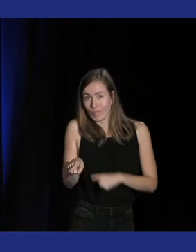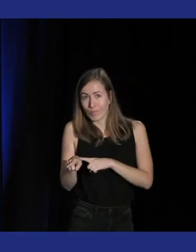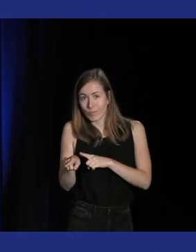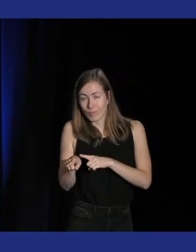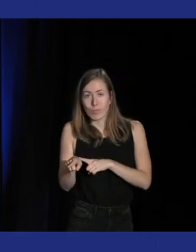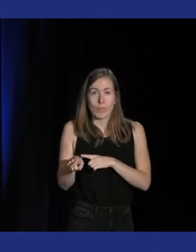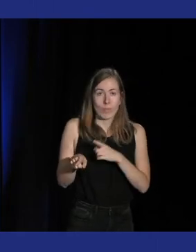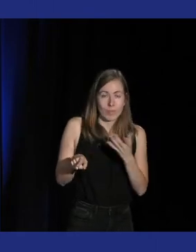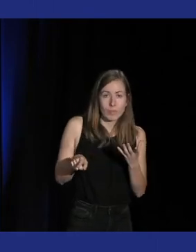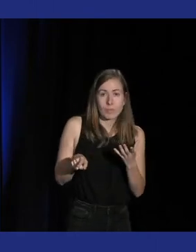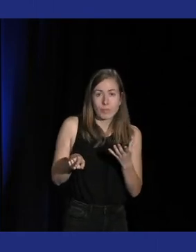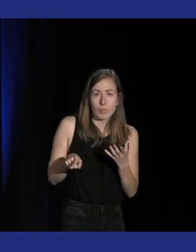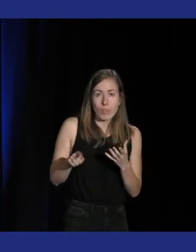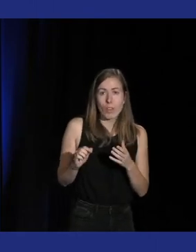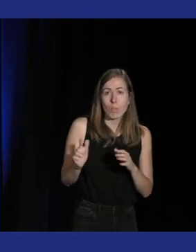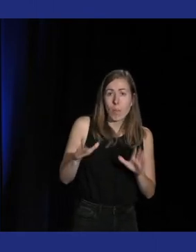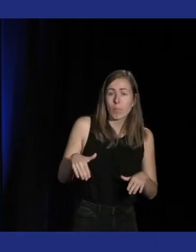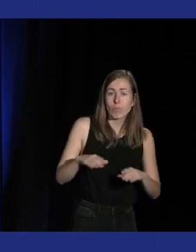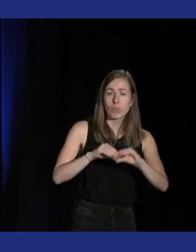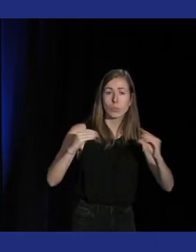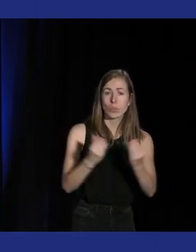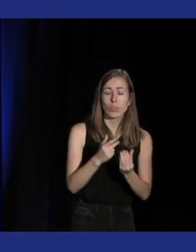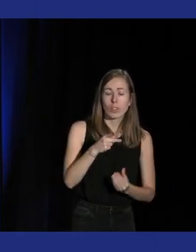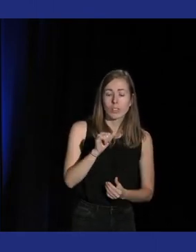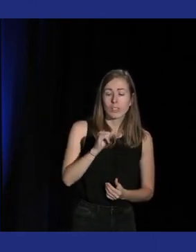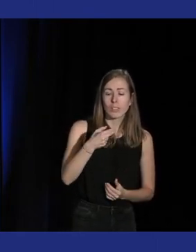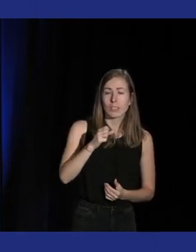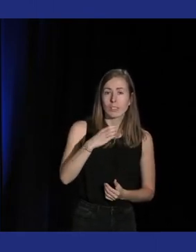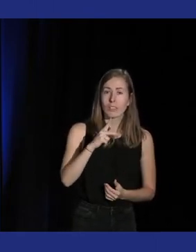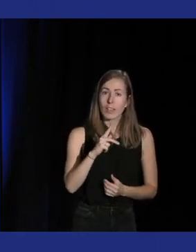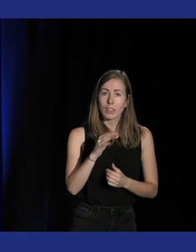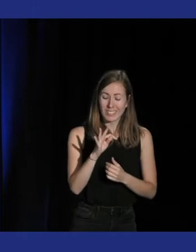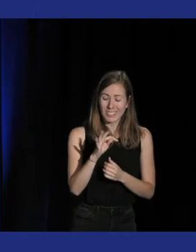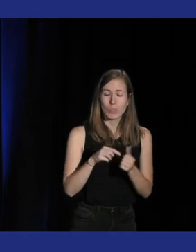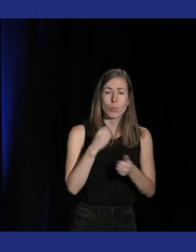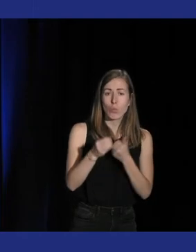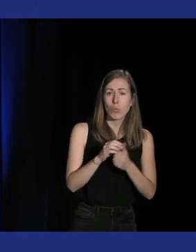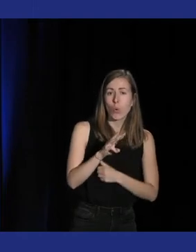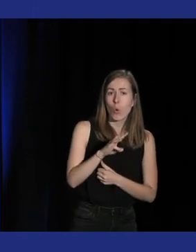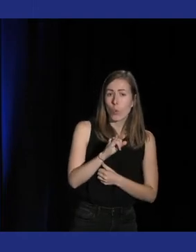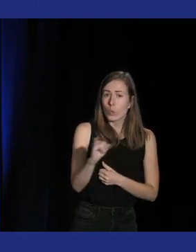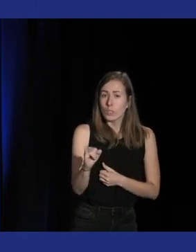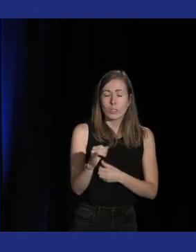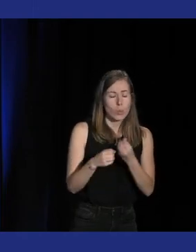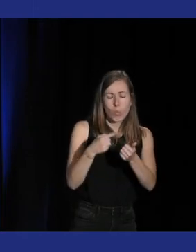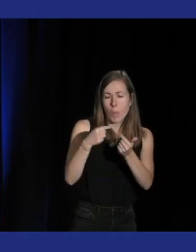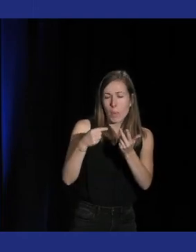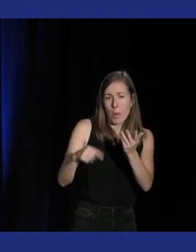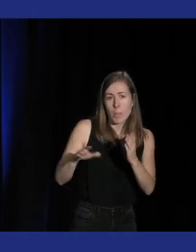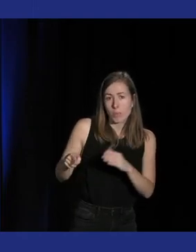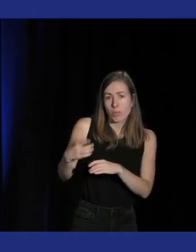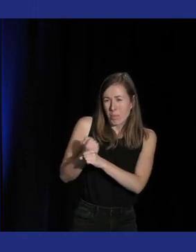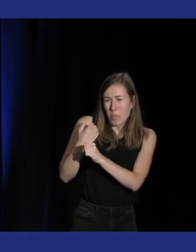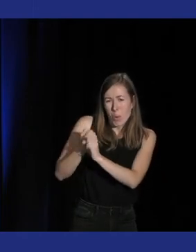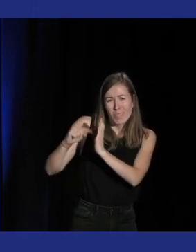que ce soit ou à la Wiimote ou avec Kinect et autres périphériques ça n'a jamais été un jeu à score très